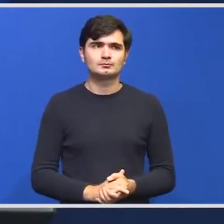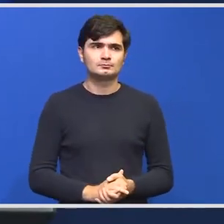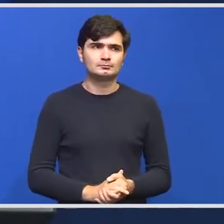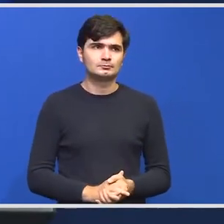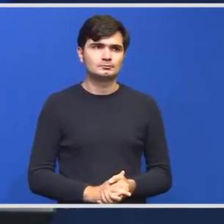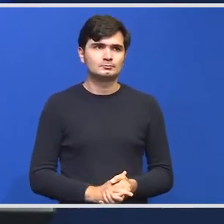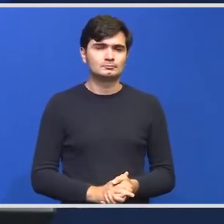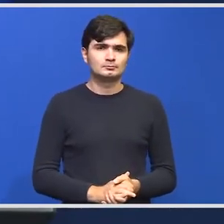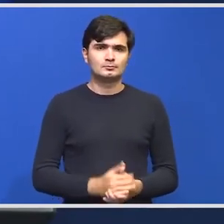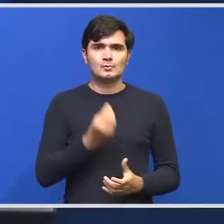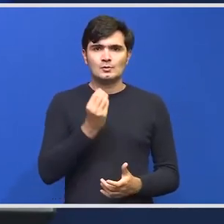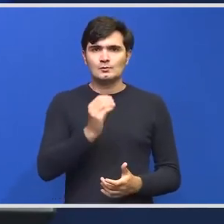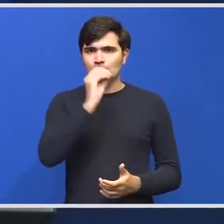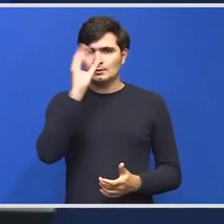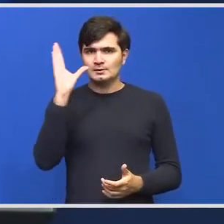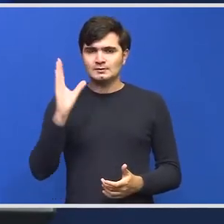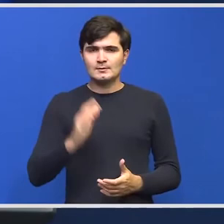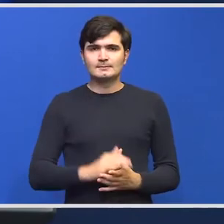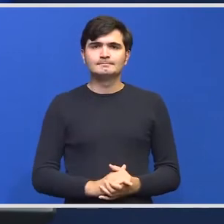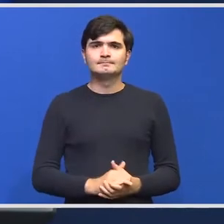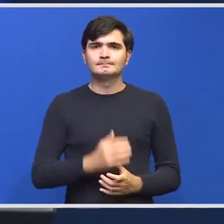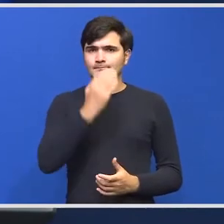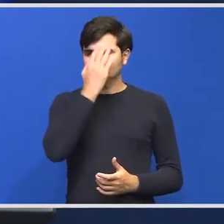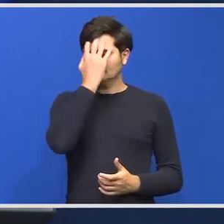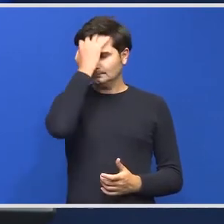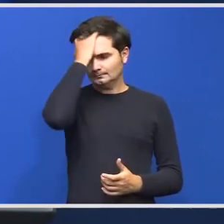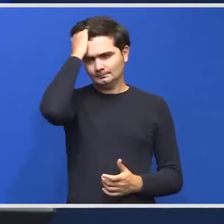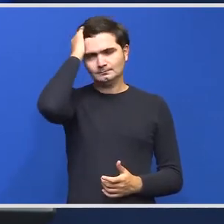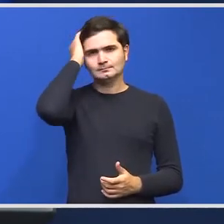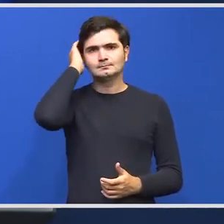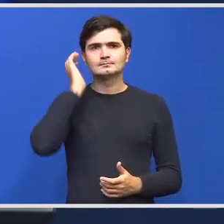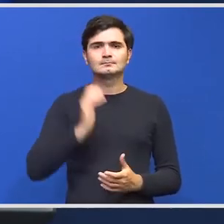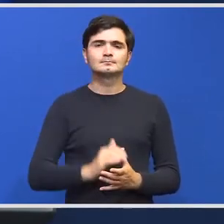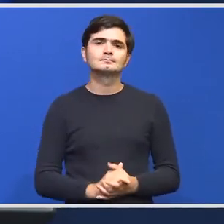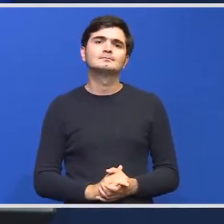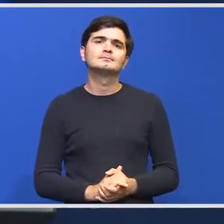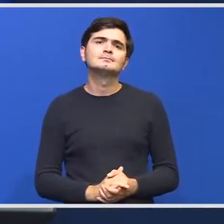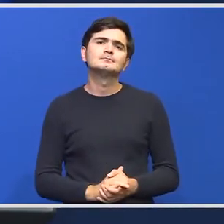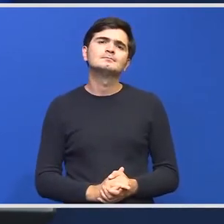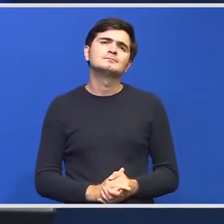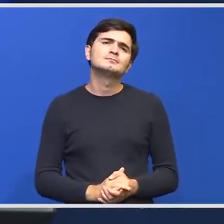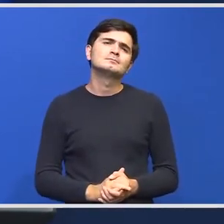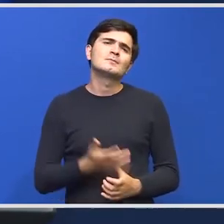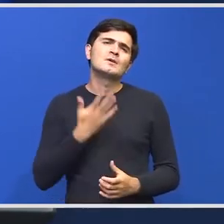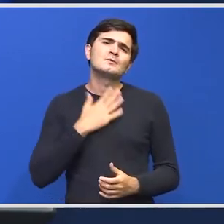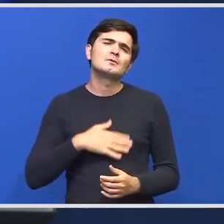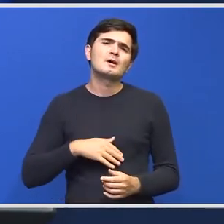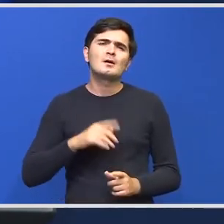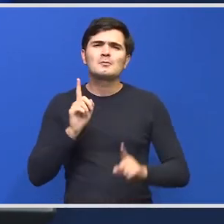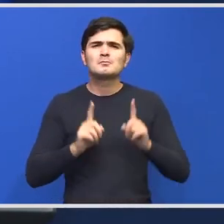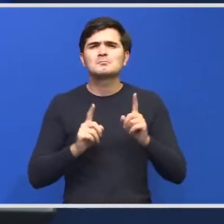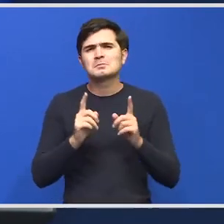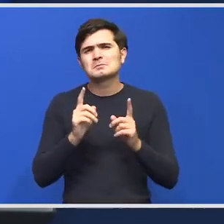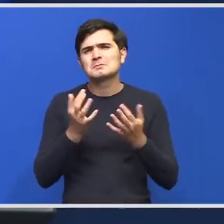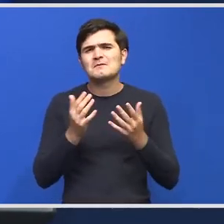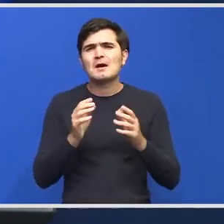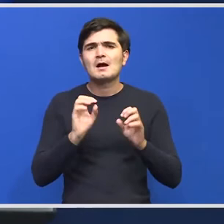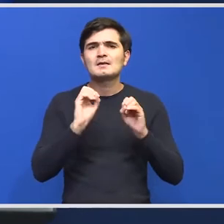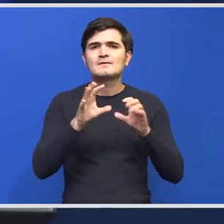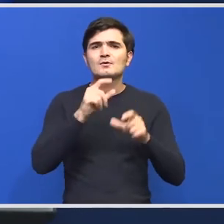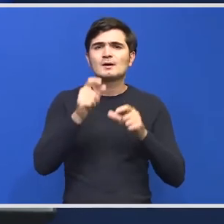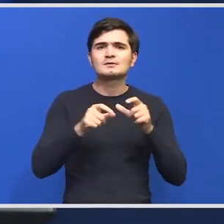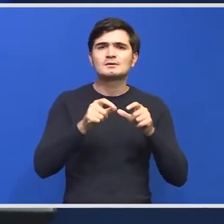Bună ziua Loredana Nadia Căt Poc Times România Aș dori câteva informații referitoare la